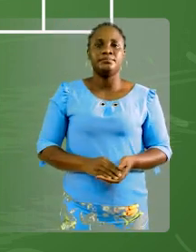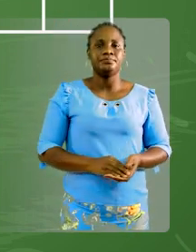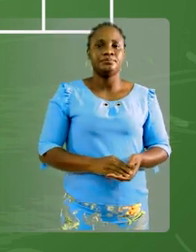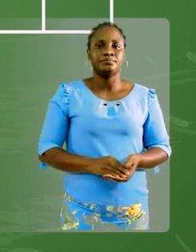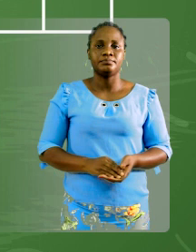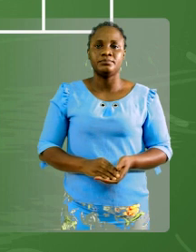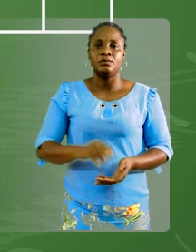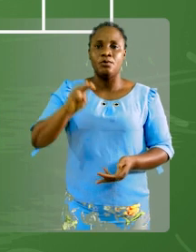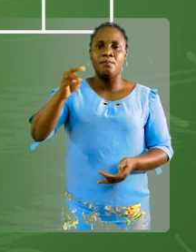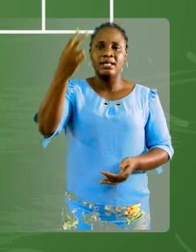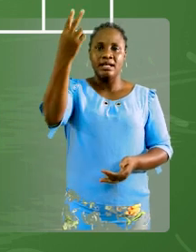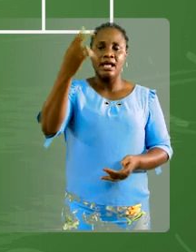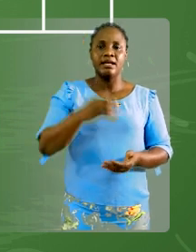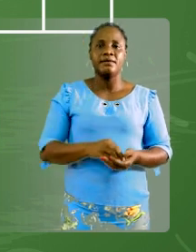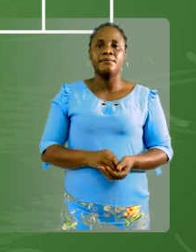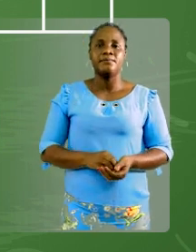On a le mètre carré.